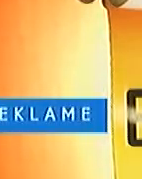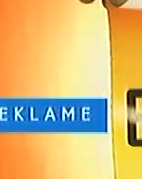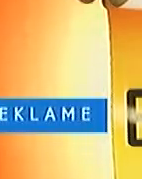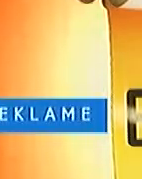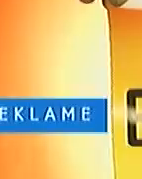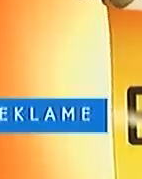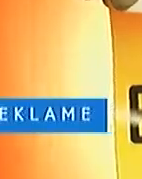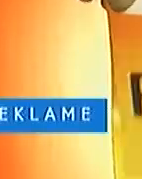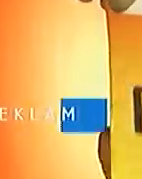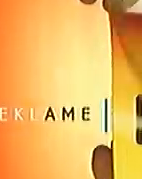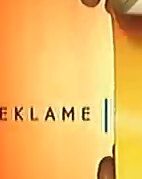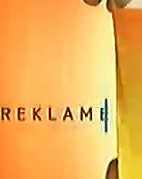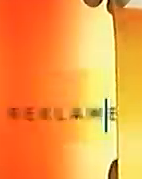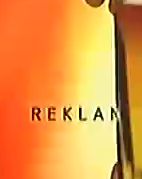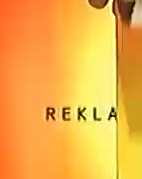limete.